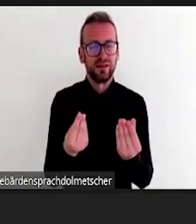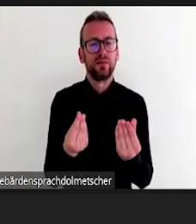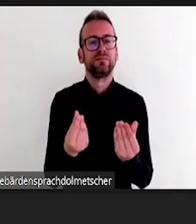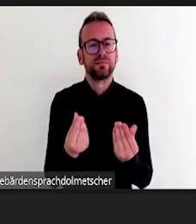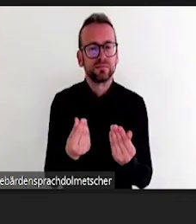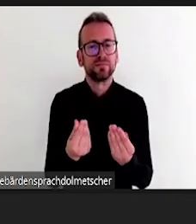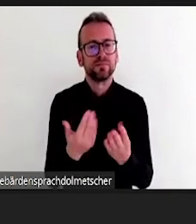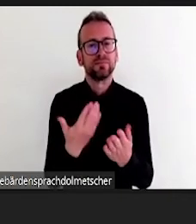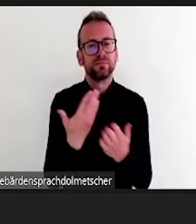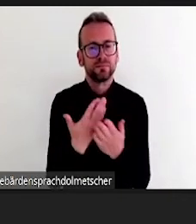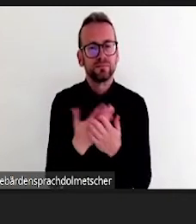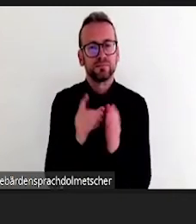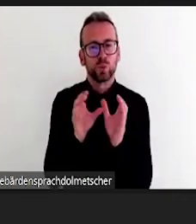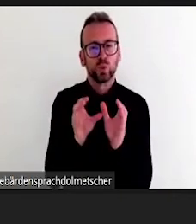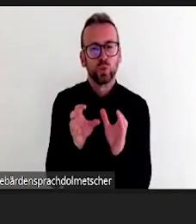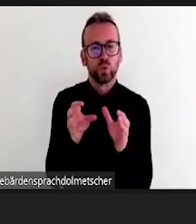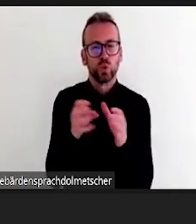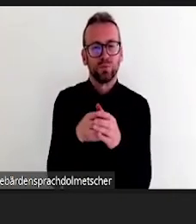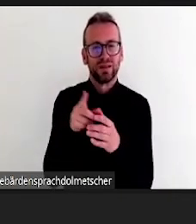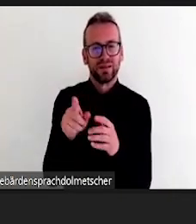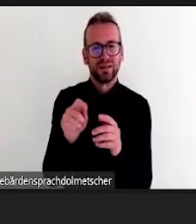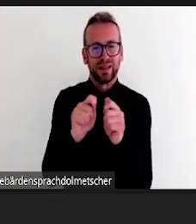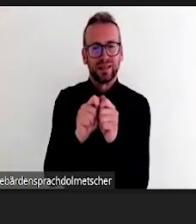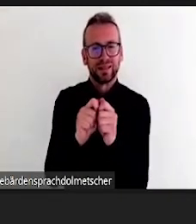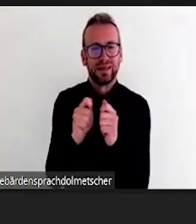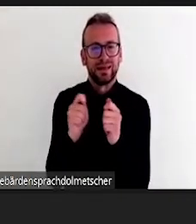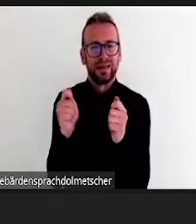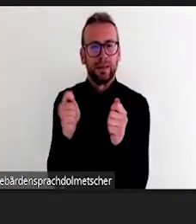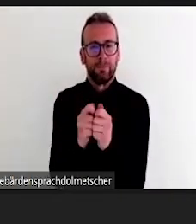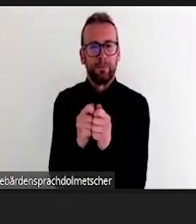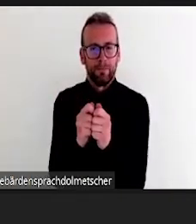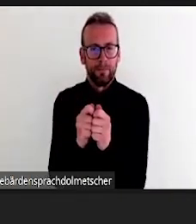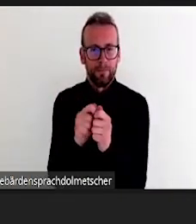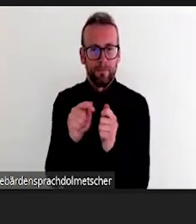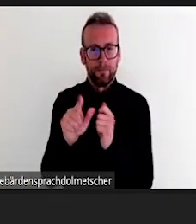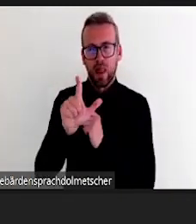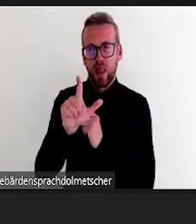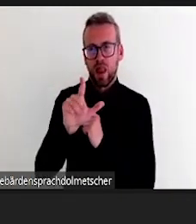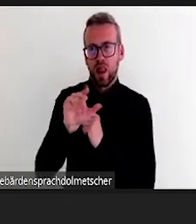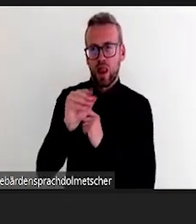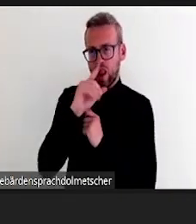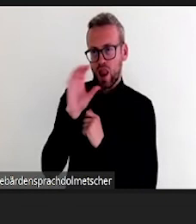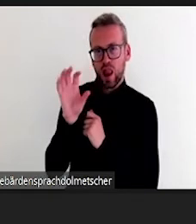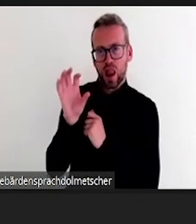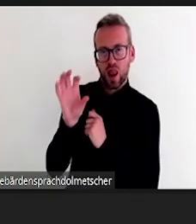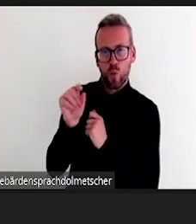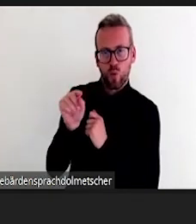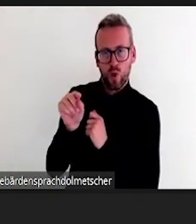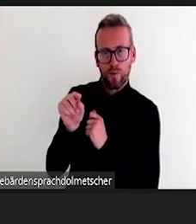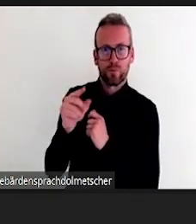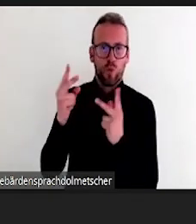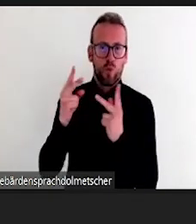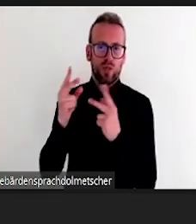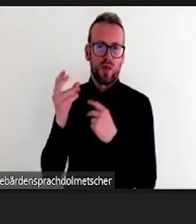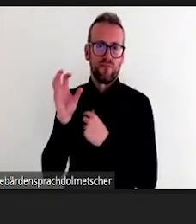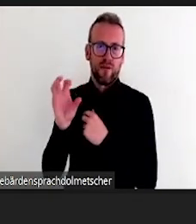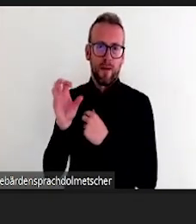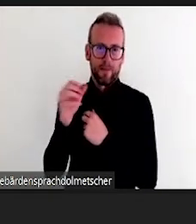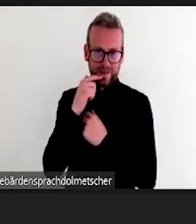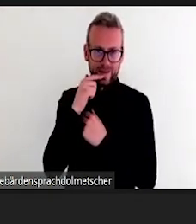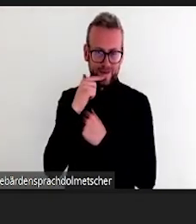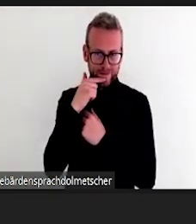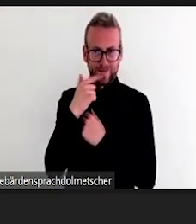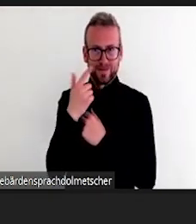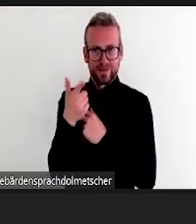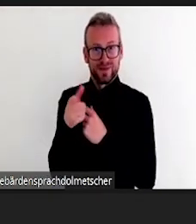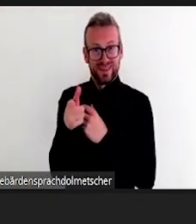den Rest des Semesters überhaupt keinen Stress mehr mit Gruppenarbeiten. Also da, wo ich das am Anfang mache, laufen die Gruppenarbeiten wesentlich besser.